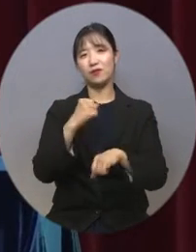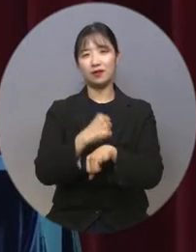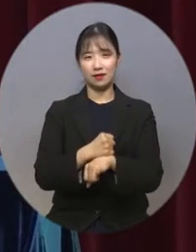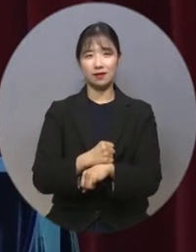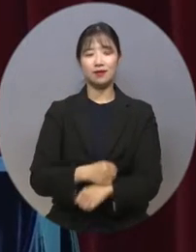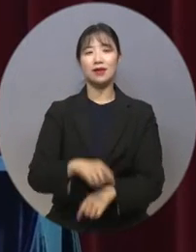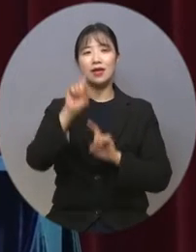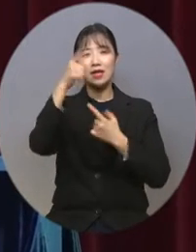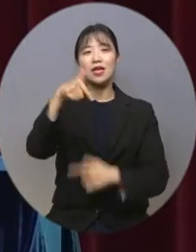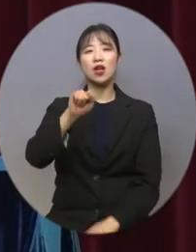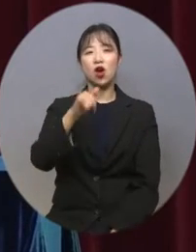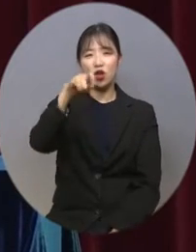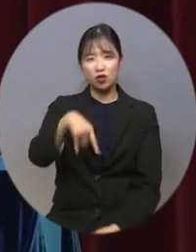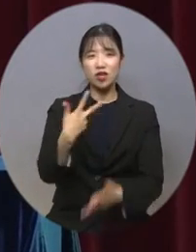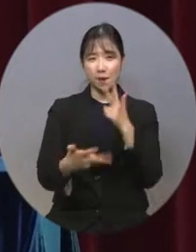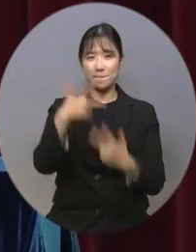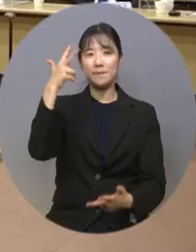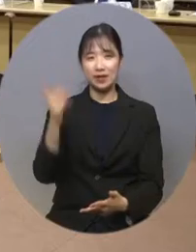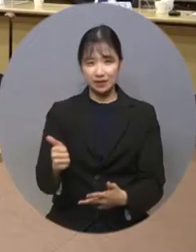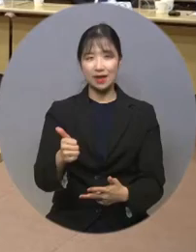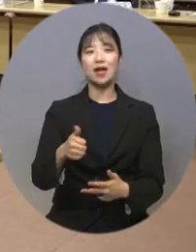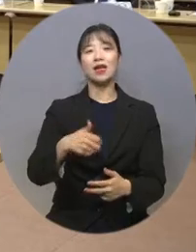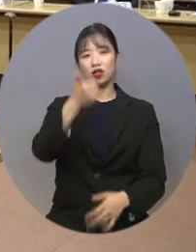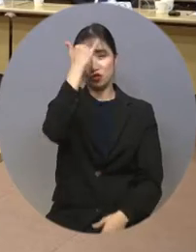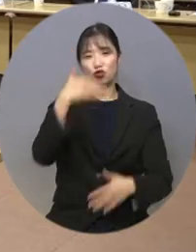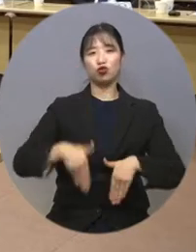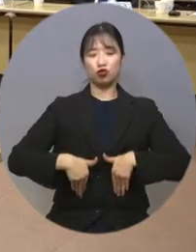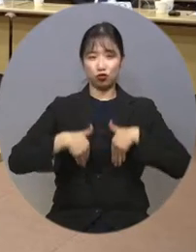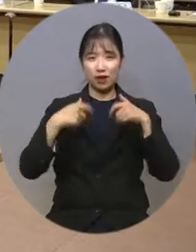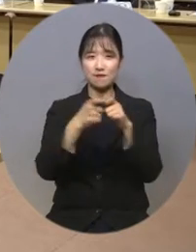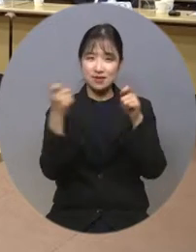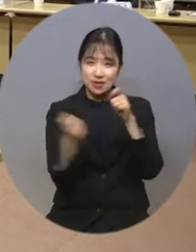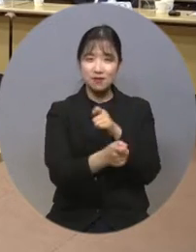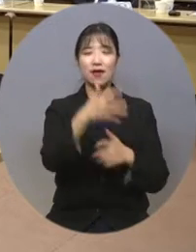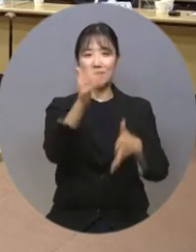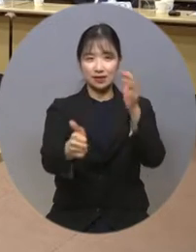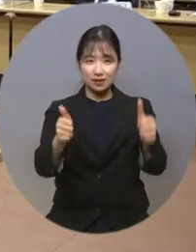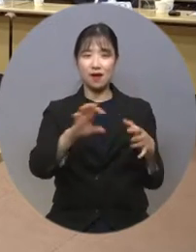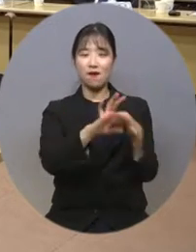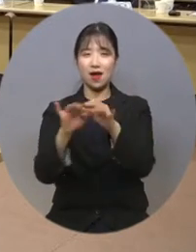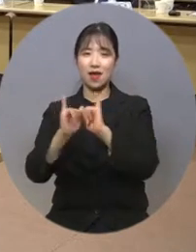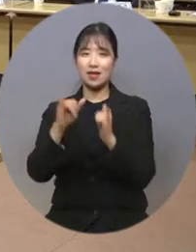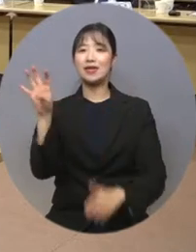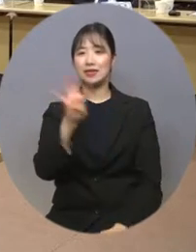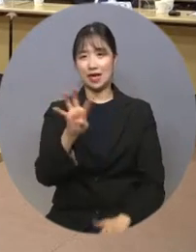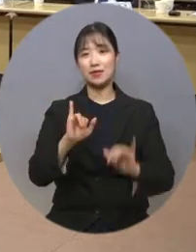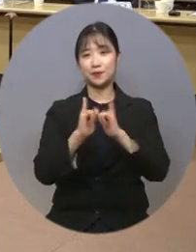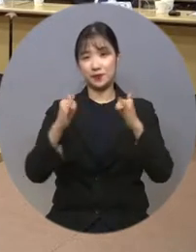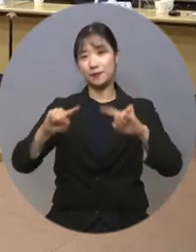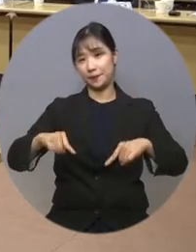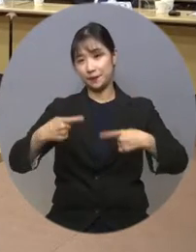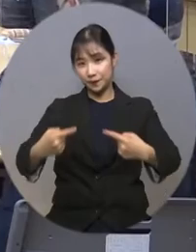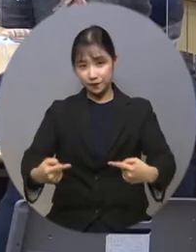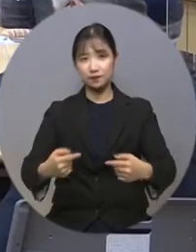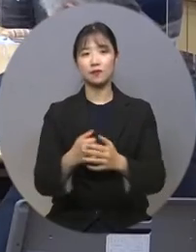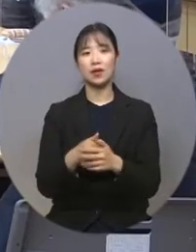이날 이건희 협회장과 충남지체장애인협회 시군지회장 및 관계자 40여 명이 참석한 가운데